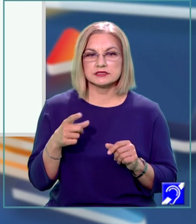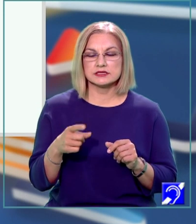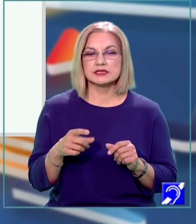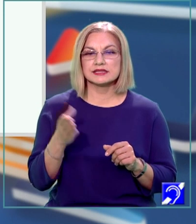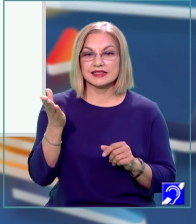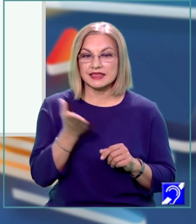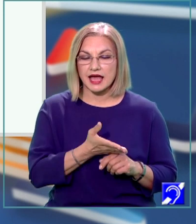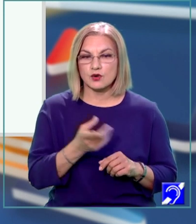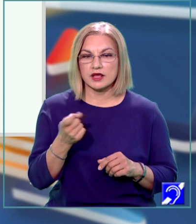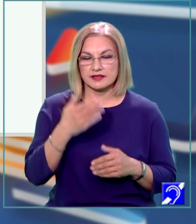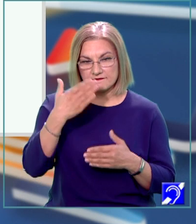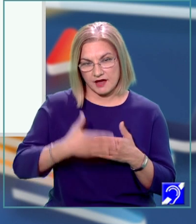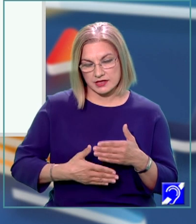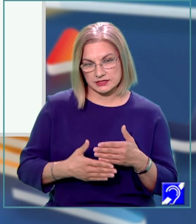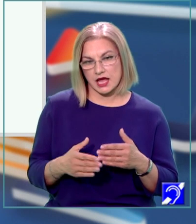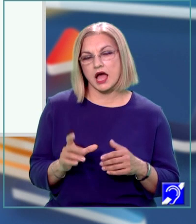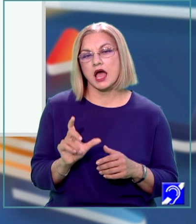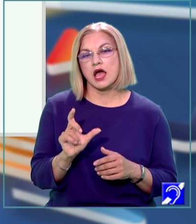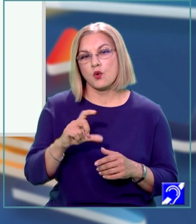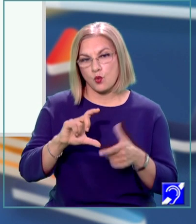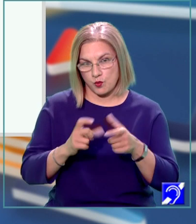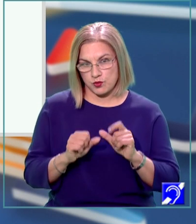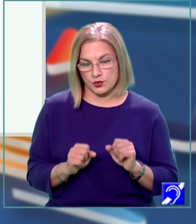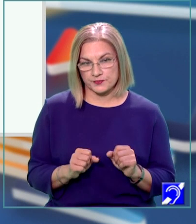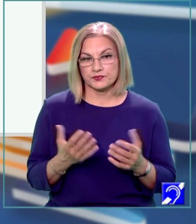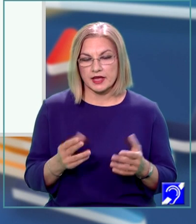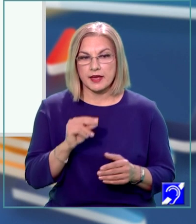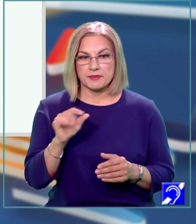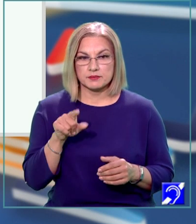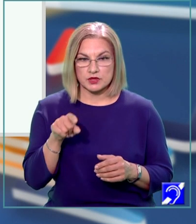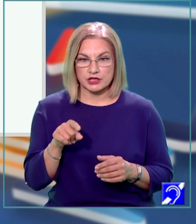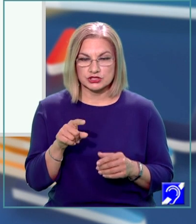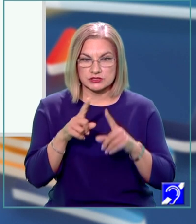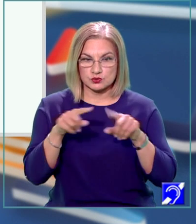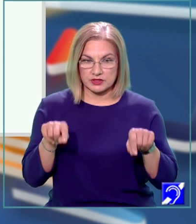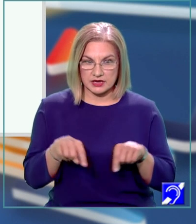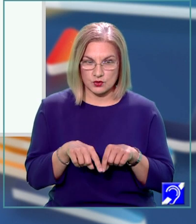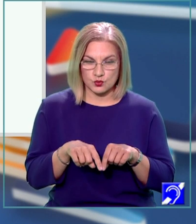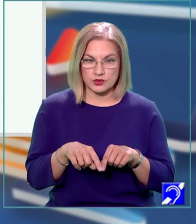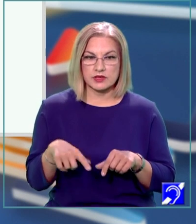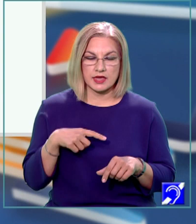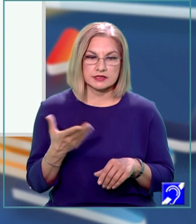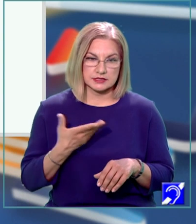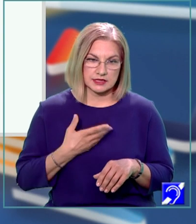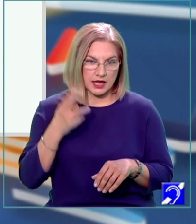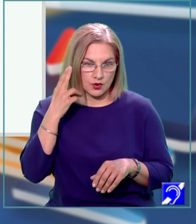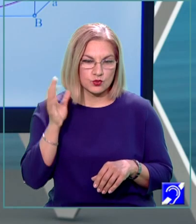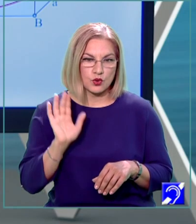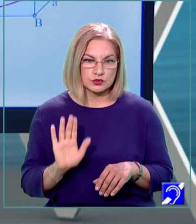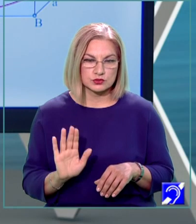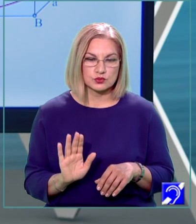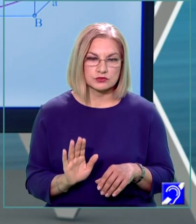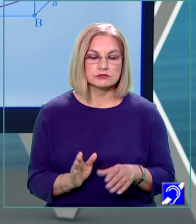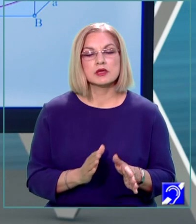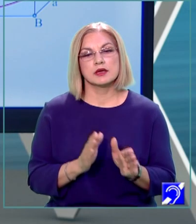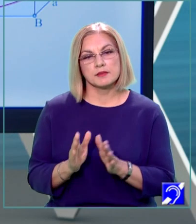fețelor cubului. Așadar, pentru că perimetrul acestui triunghi ne este dat, este cunoscut pe